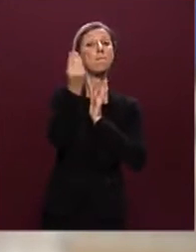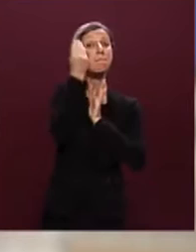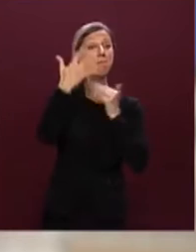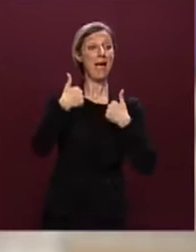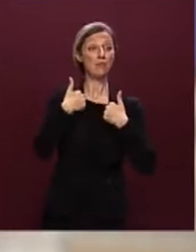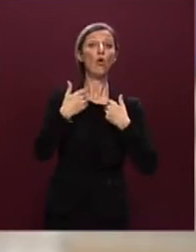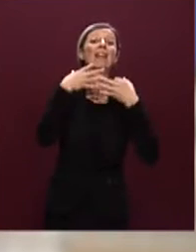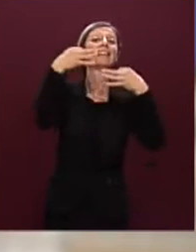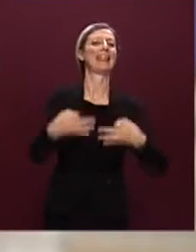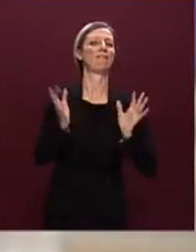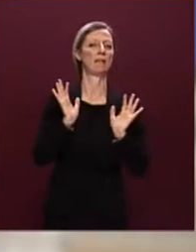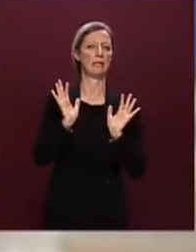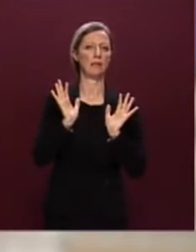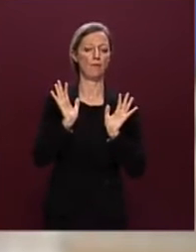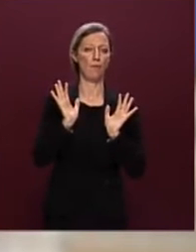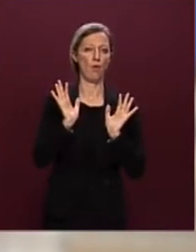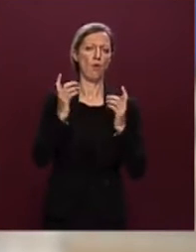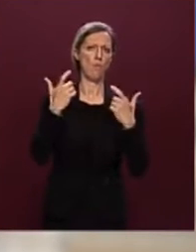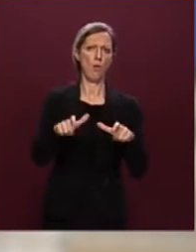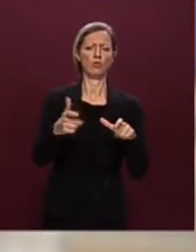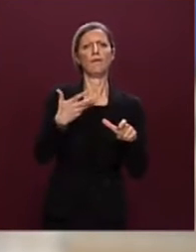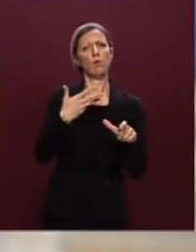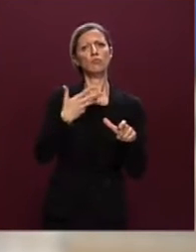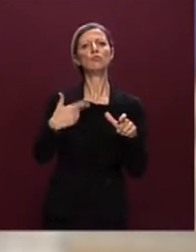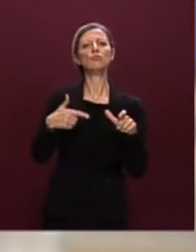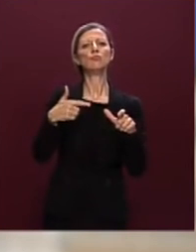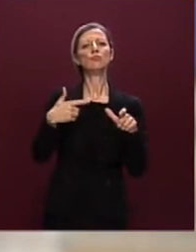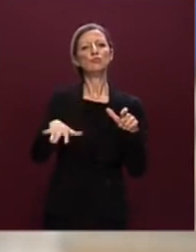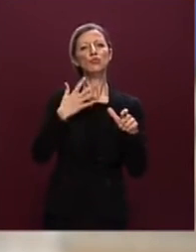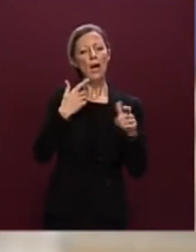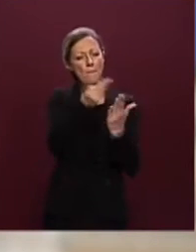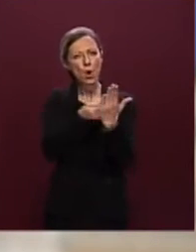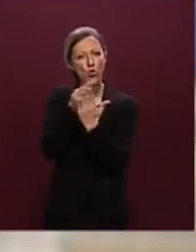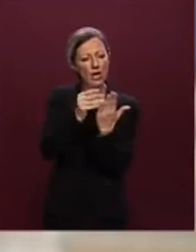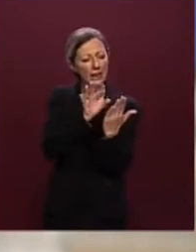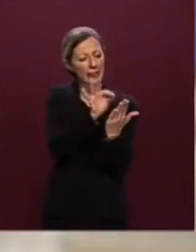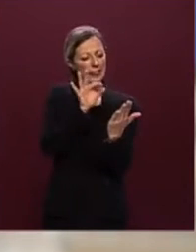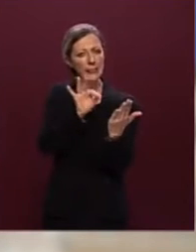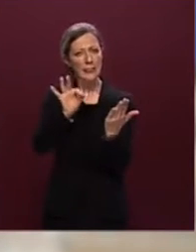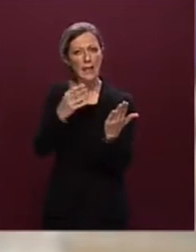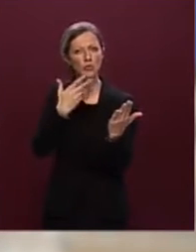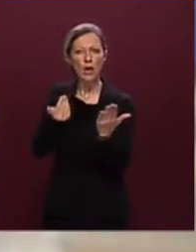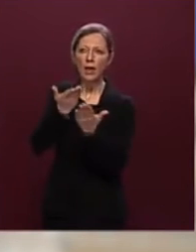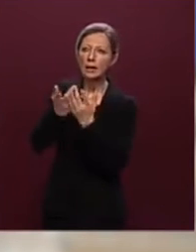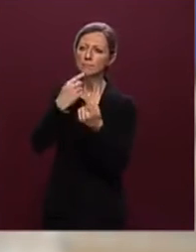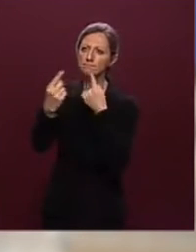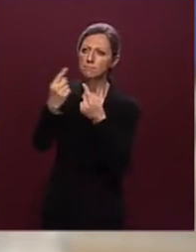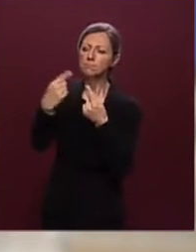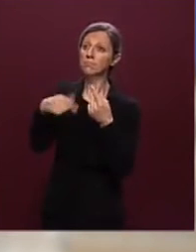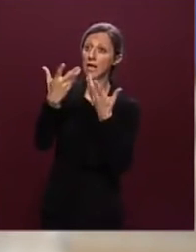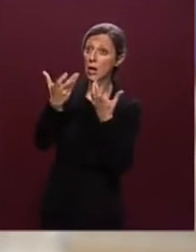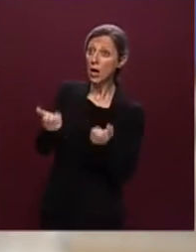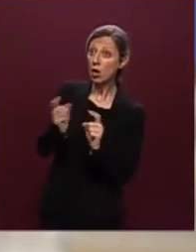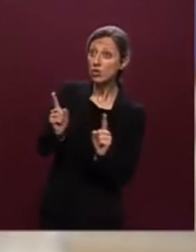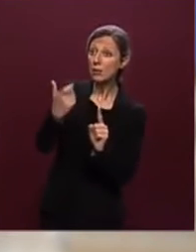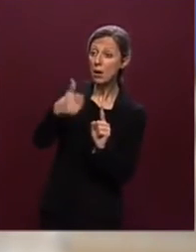definitivo, visto che abbiamo condiviso lo stralcio di alcuni progetti che non erano ritenuti ammissibili e l'individuazione di